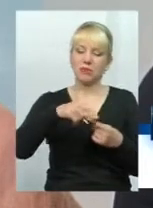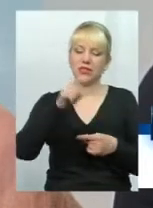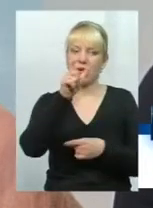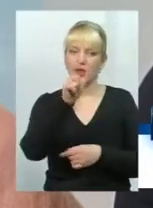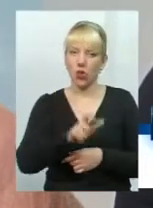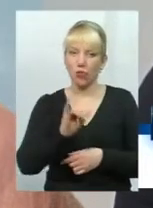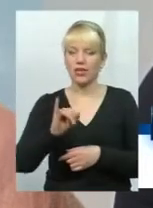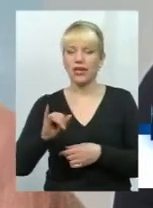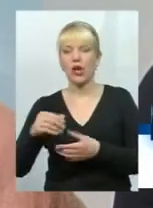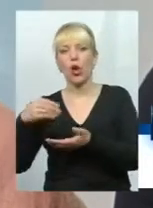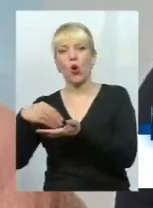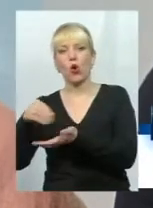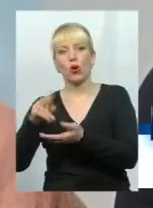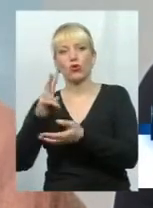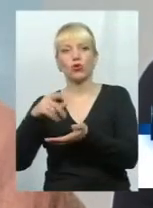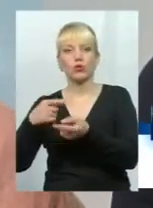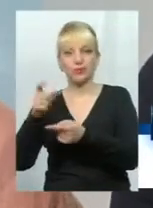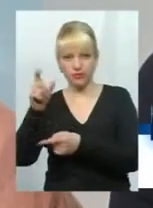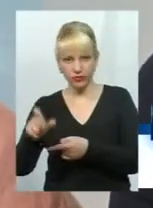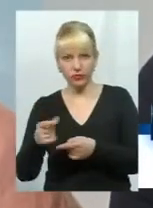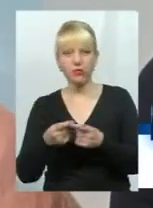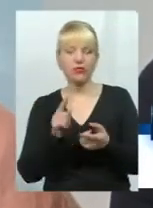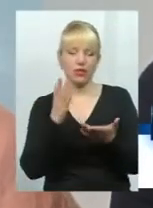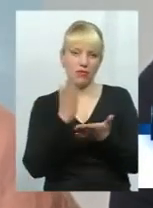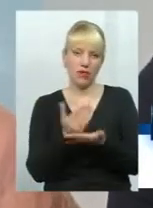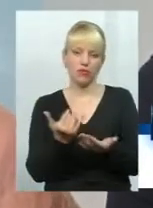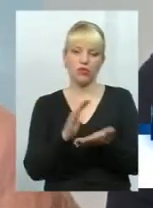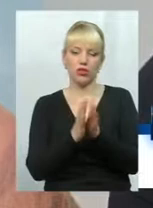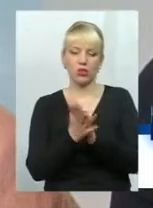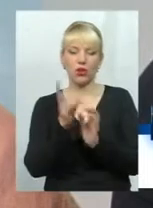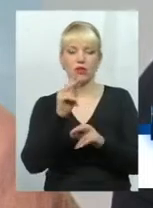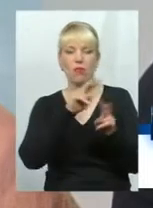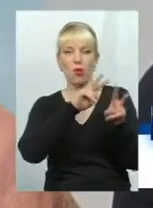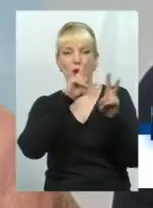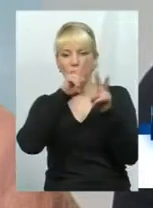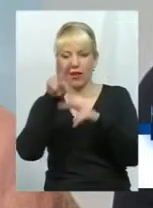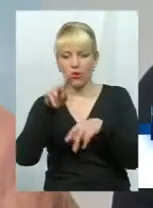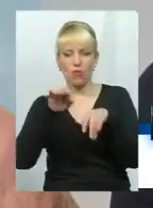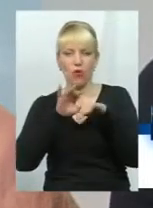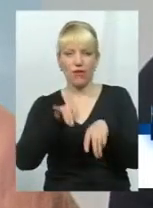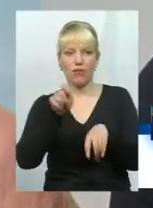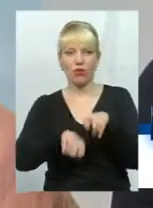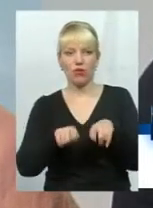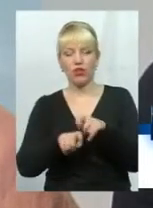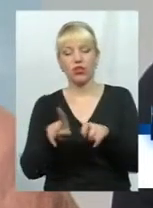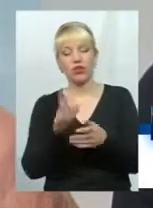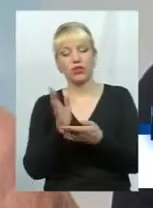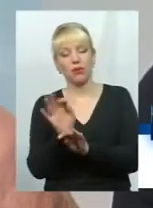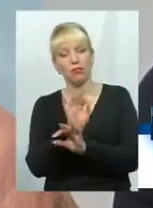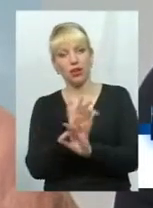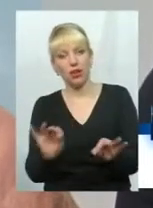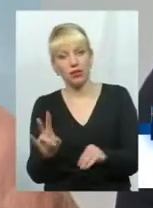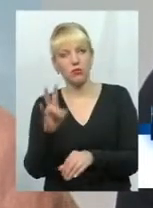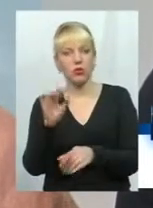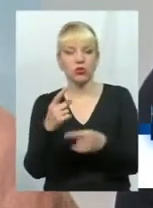кінцевим споживачем. Ми сьогодні маємо ситуацію по мораторію на проведення перевірки, що з одної сторони нібито є прекрасно, з